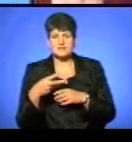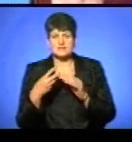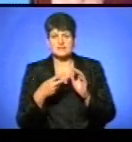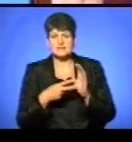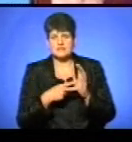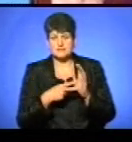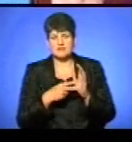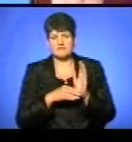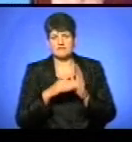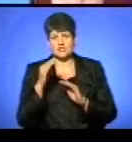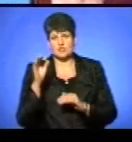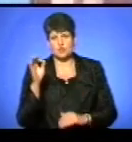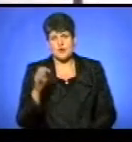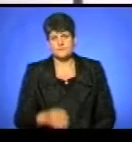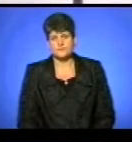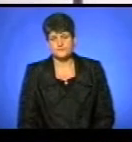тисячі нуля.